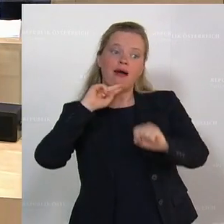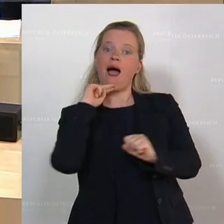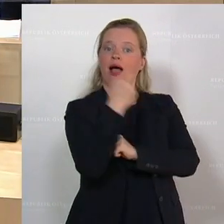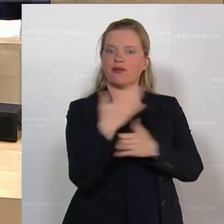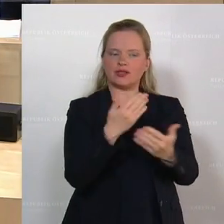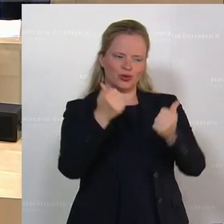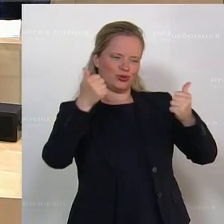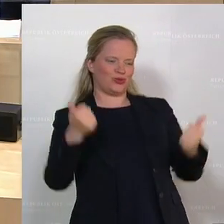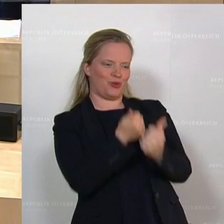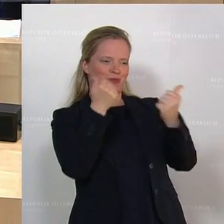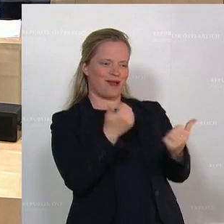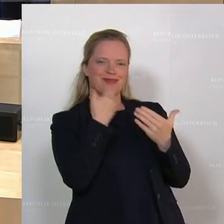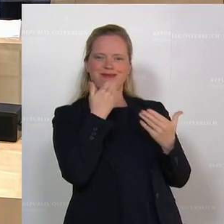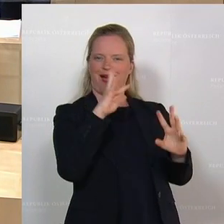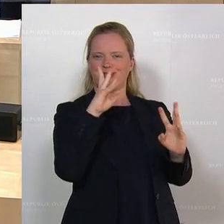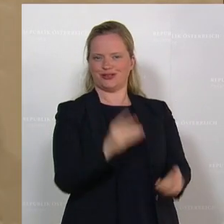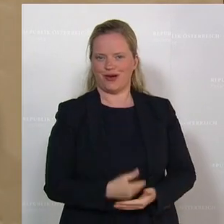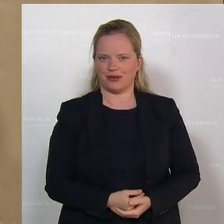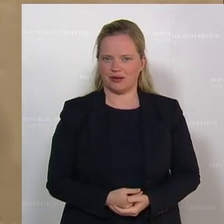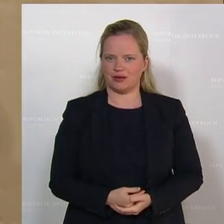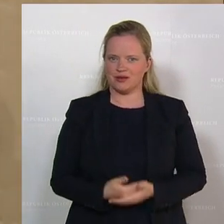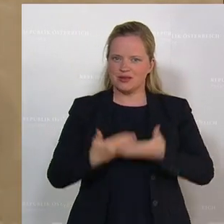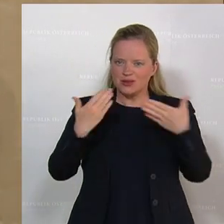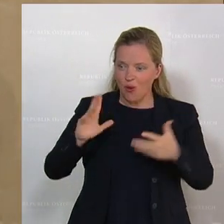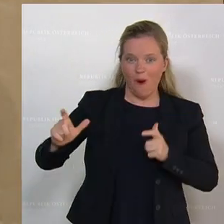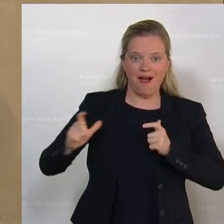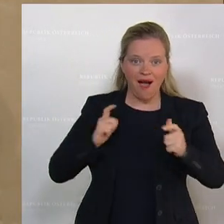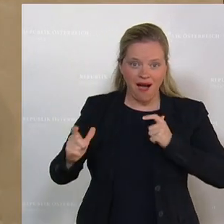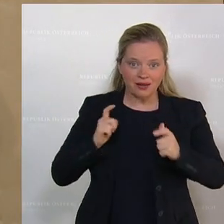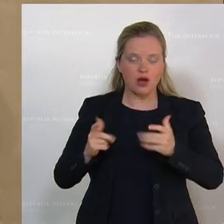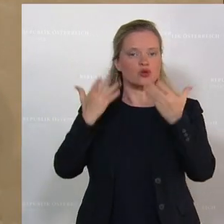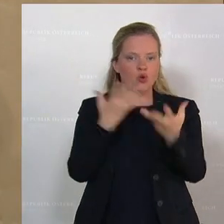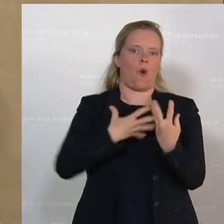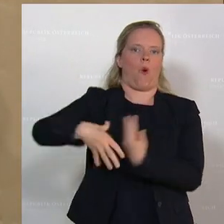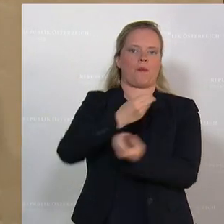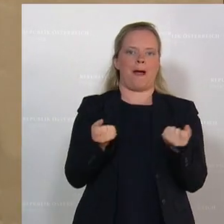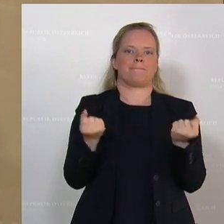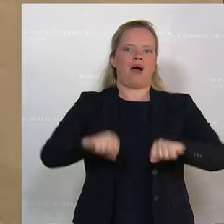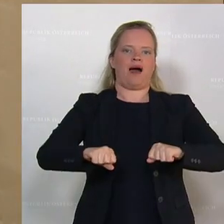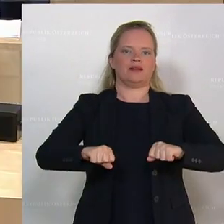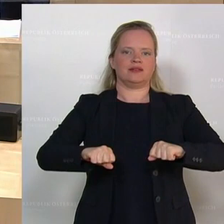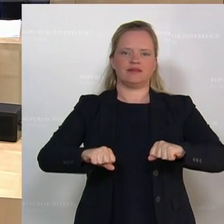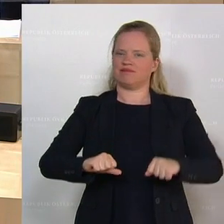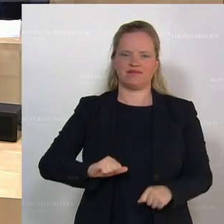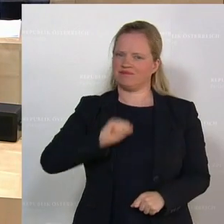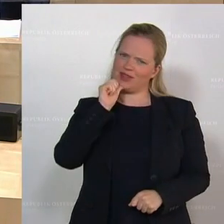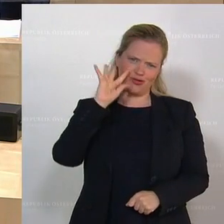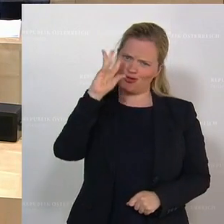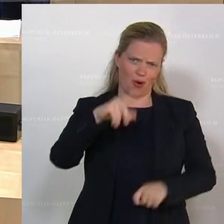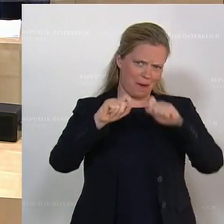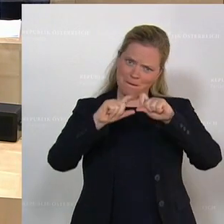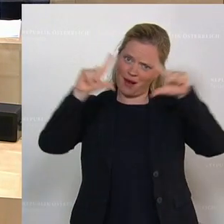danke, vielmals. Das ist Ihr Charakter, wie Sie mit der Macht umgehen. Und das ist kein schönes Bild.